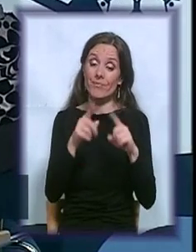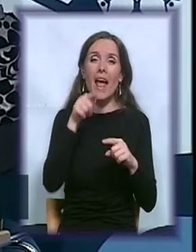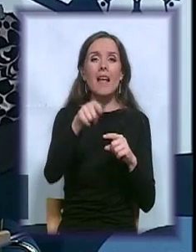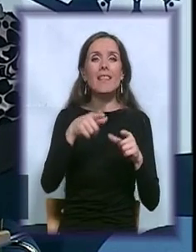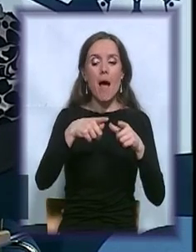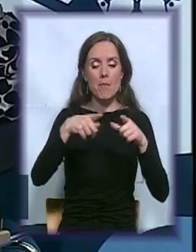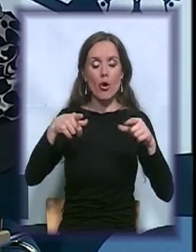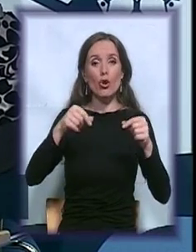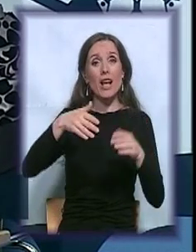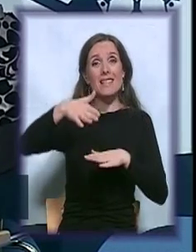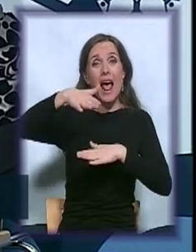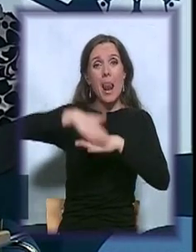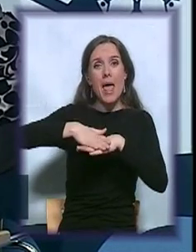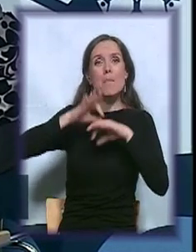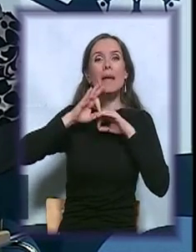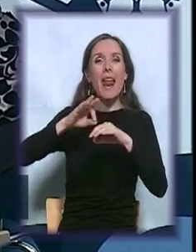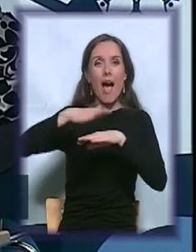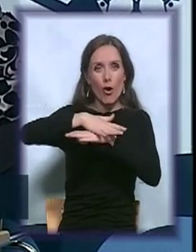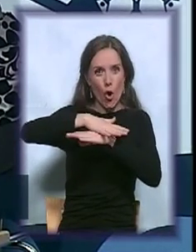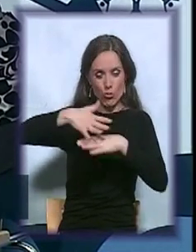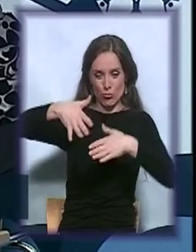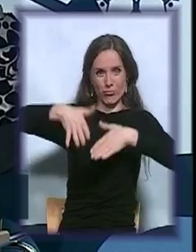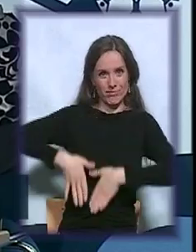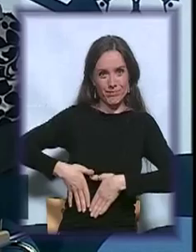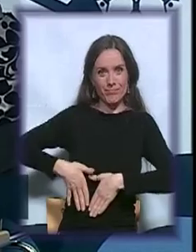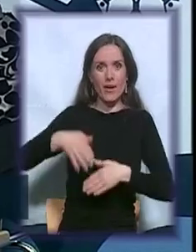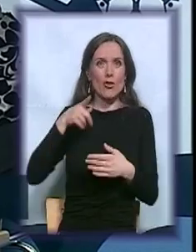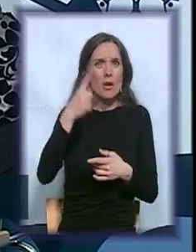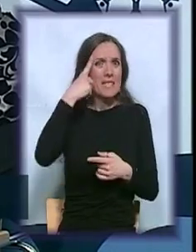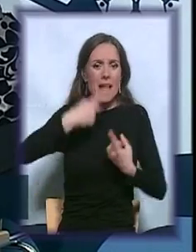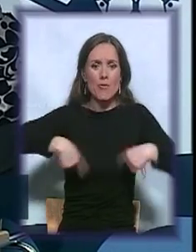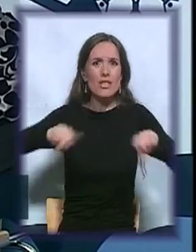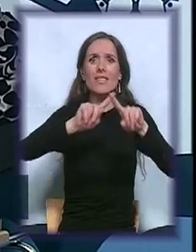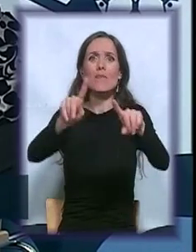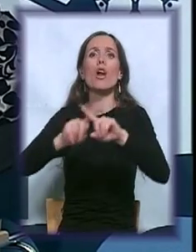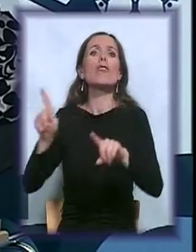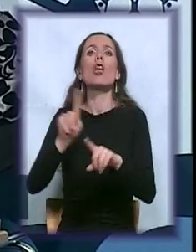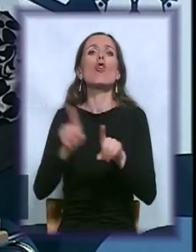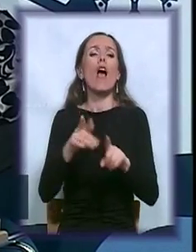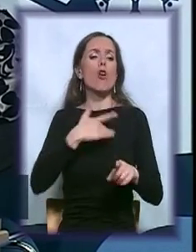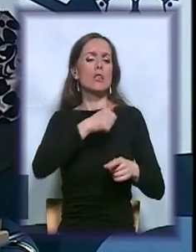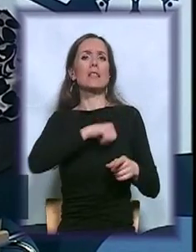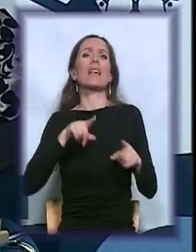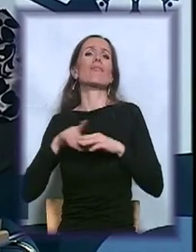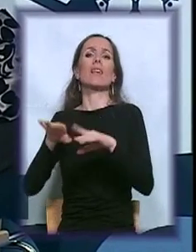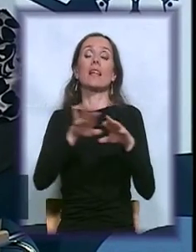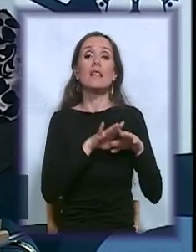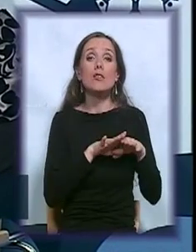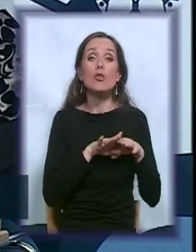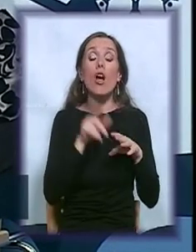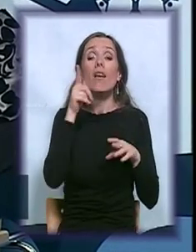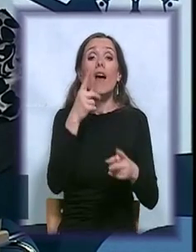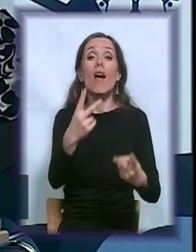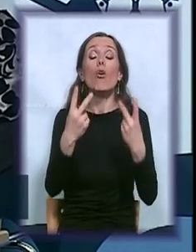lepi na kožu. Znamo da smo svi različiti. Nije to neki deo bajpasa, pa da svi, mislim, ugrađujemo isto. Znate, jako je bitno. Eto to,